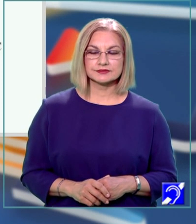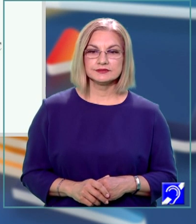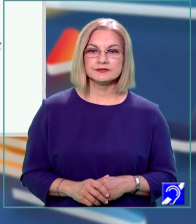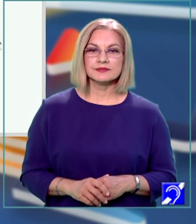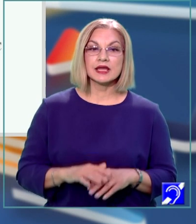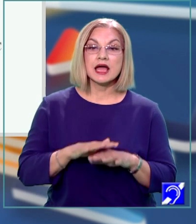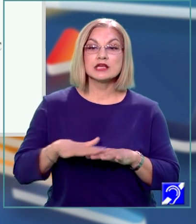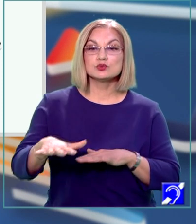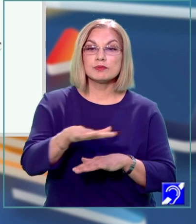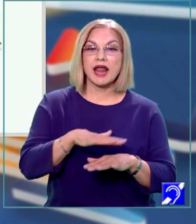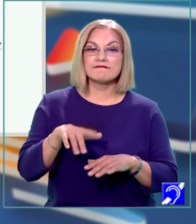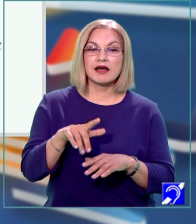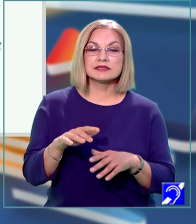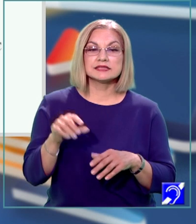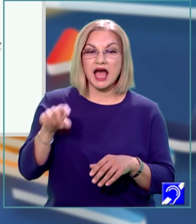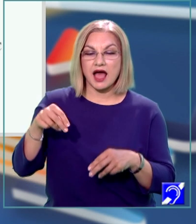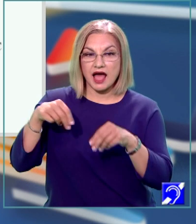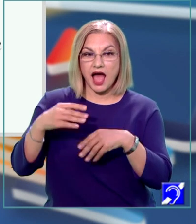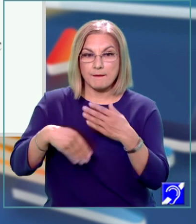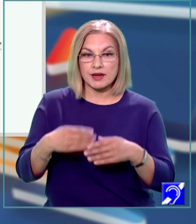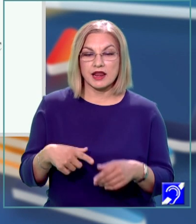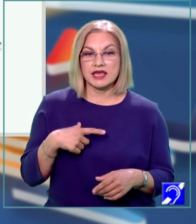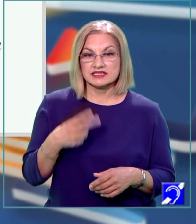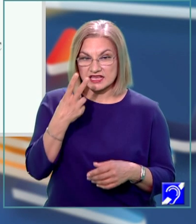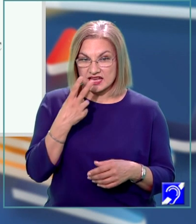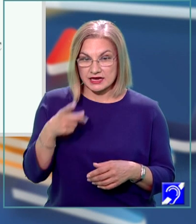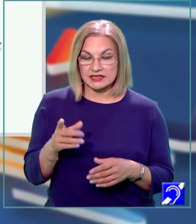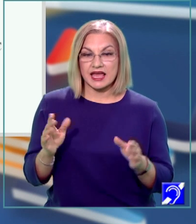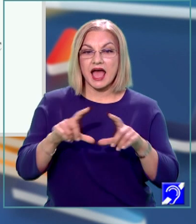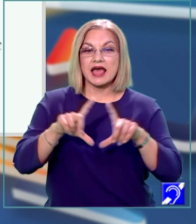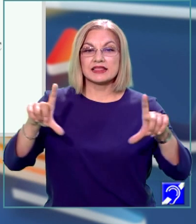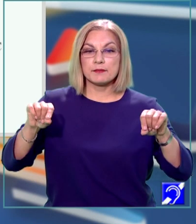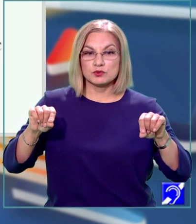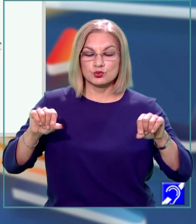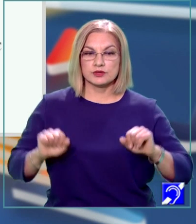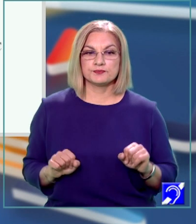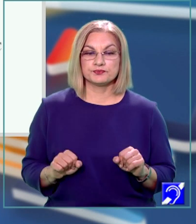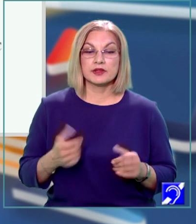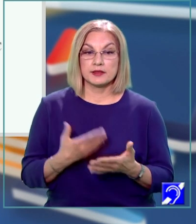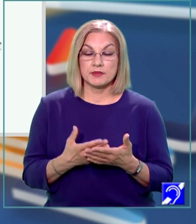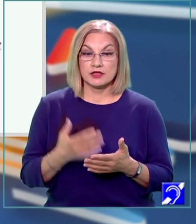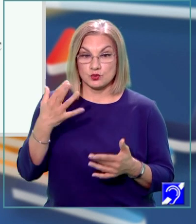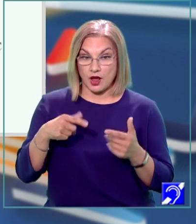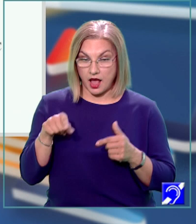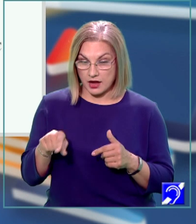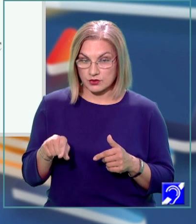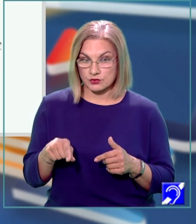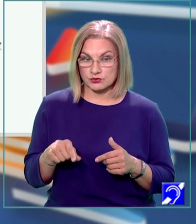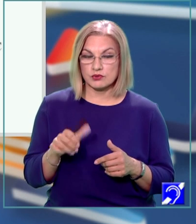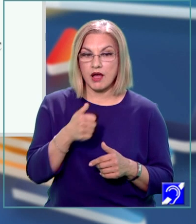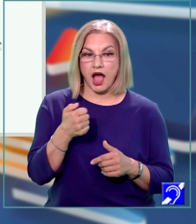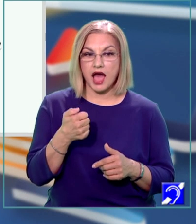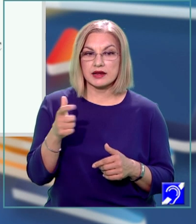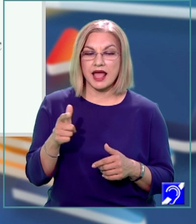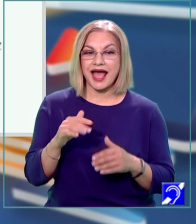ambalajului este de fapt suprafața hârtiei în formă de dreptunghi. Pentru calculul ariei unui